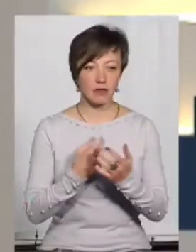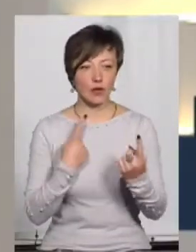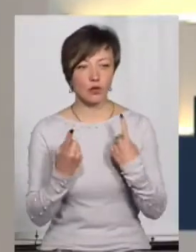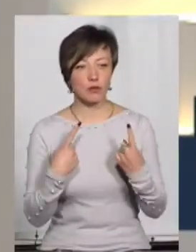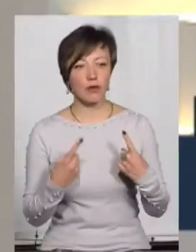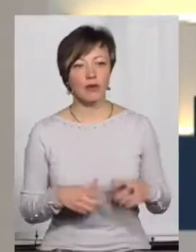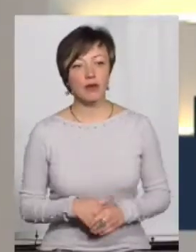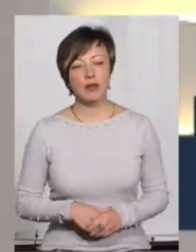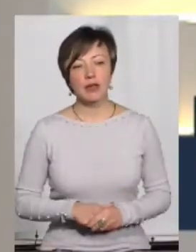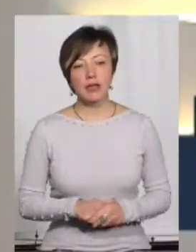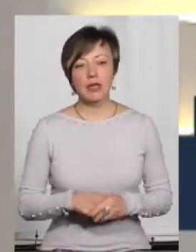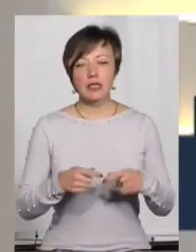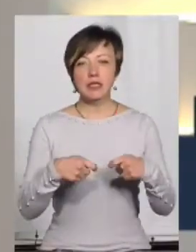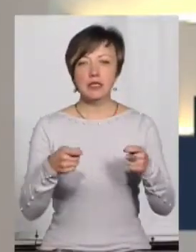розмови.